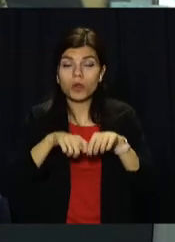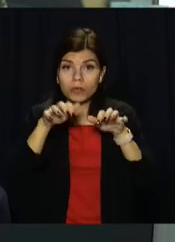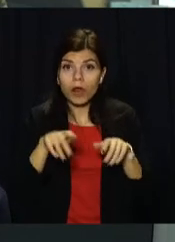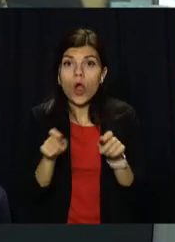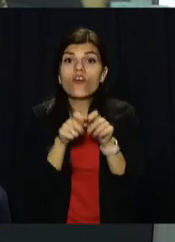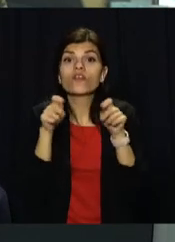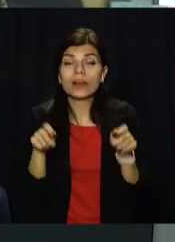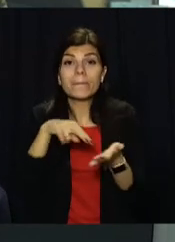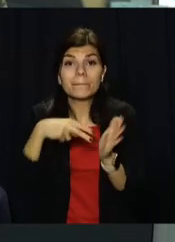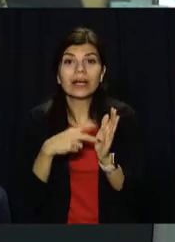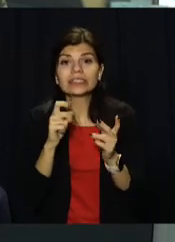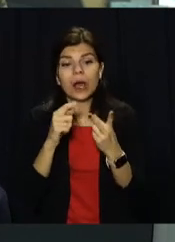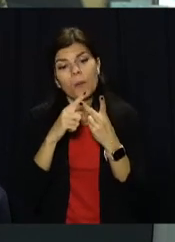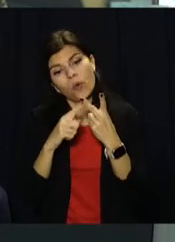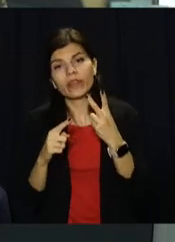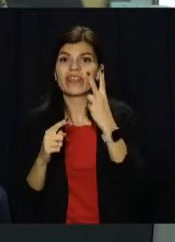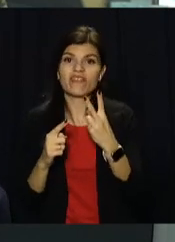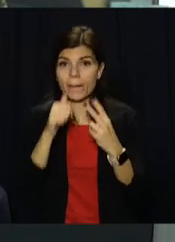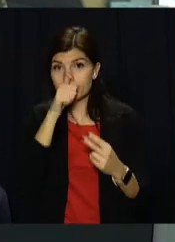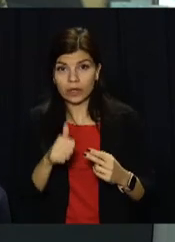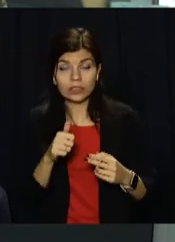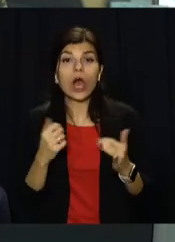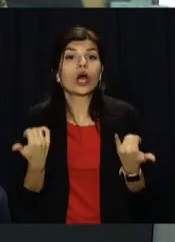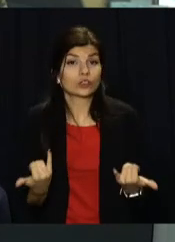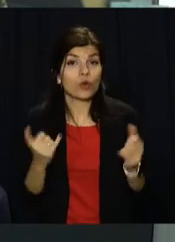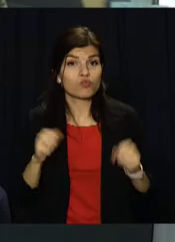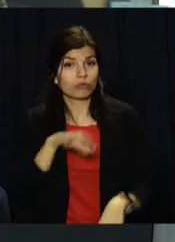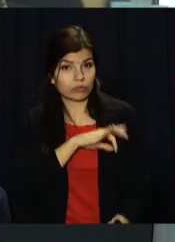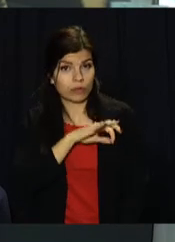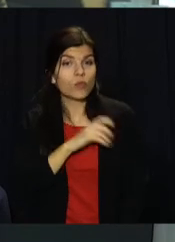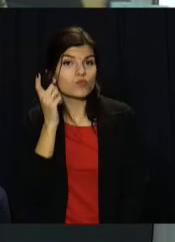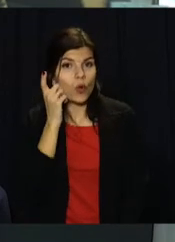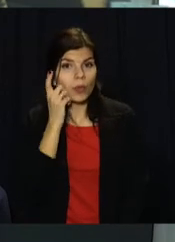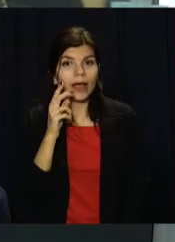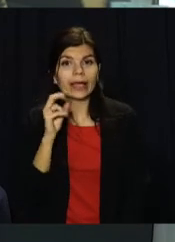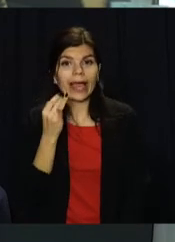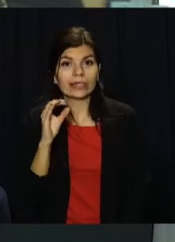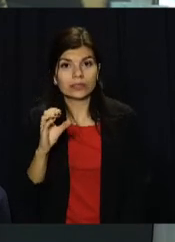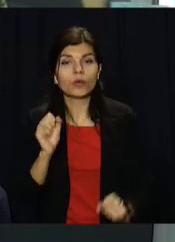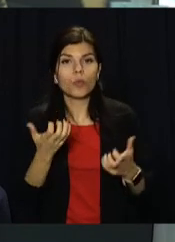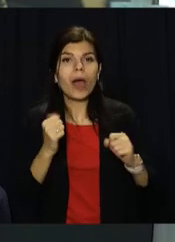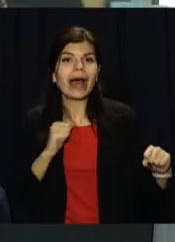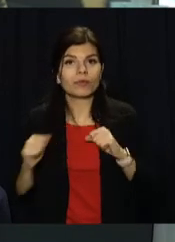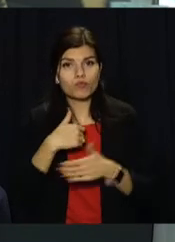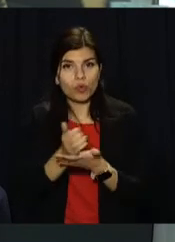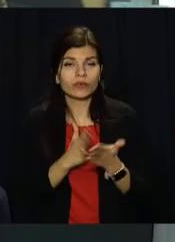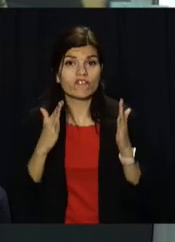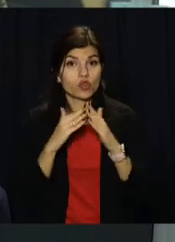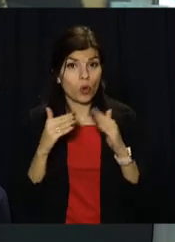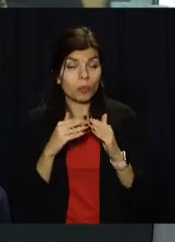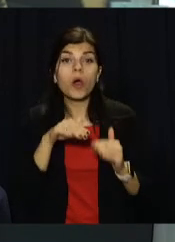Його відкриття планують за півтора-два місяці. Однак вже зараз можна скористатися мобільним кейсом та отримати адмінпослуги вдома.